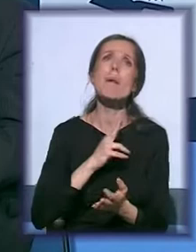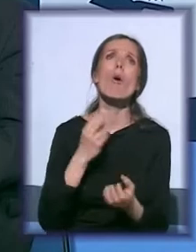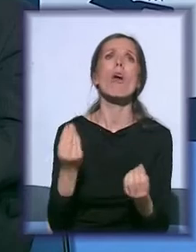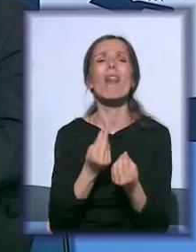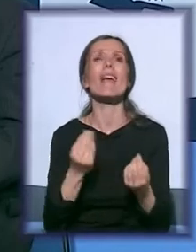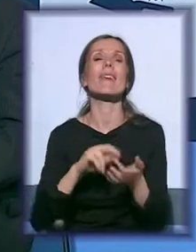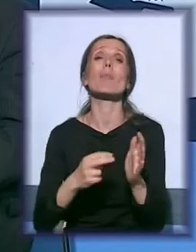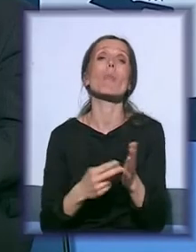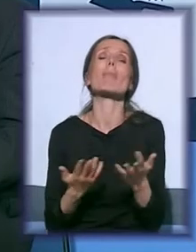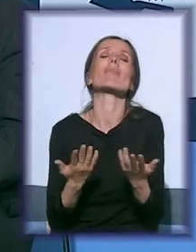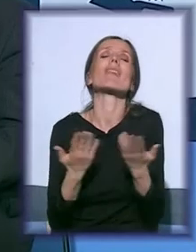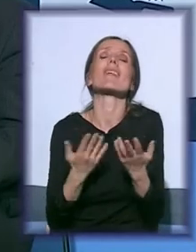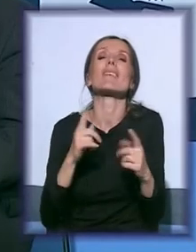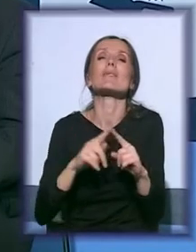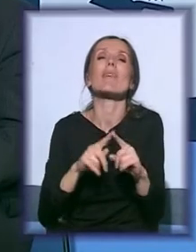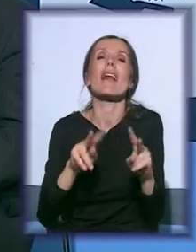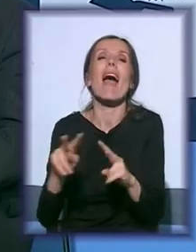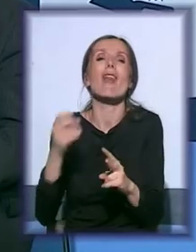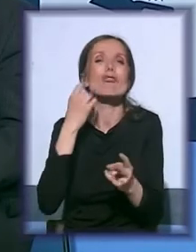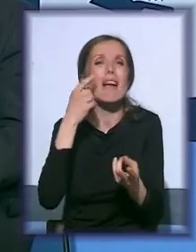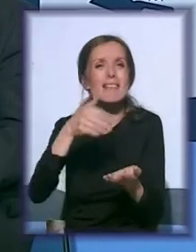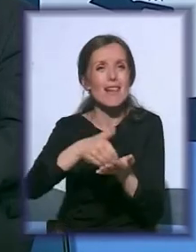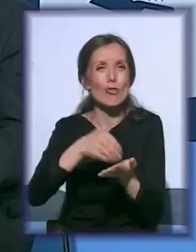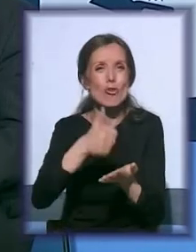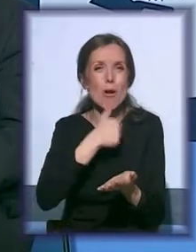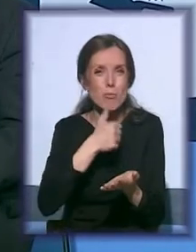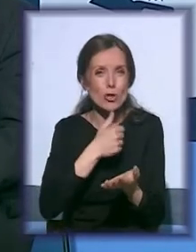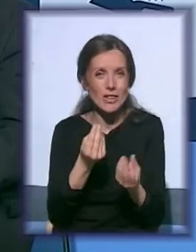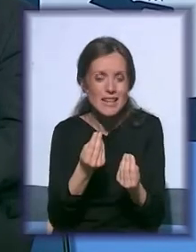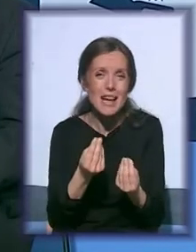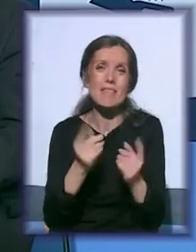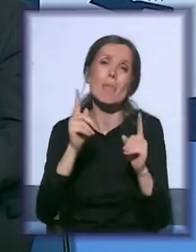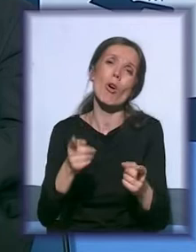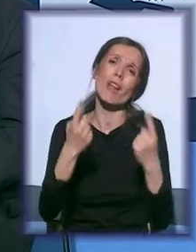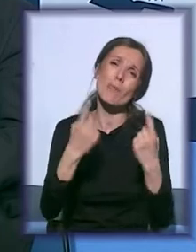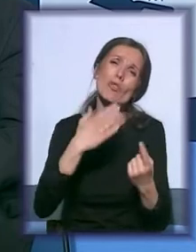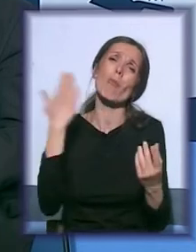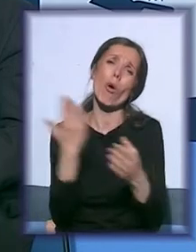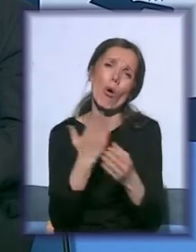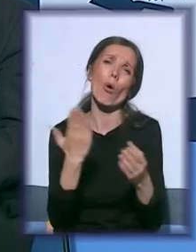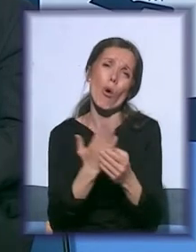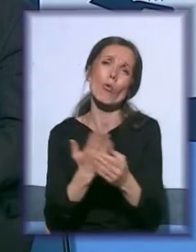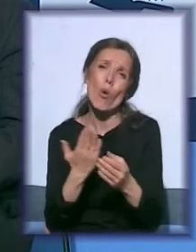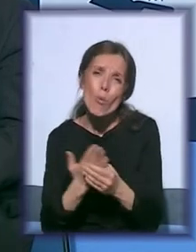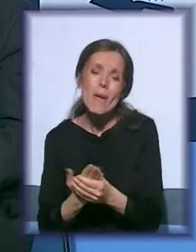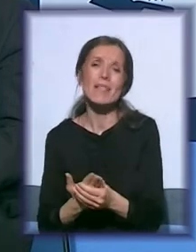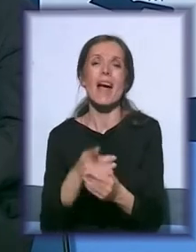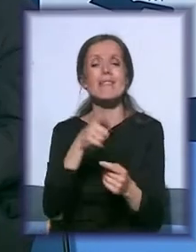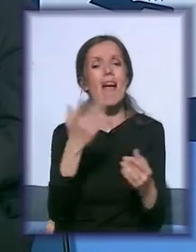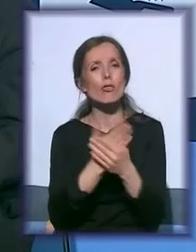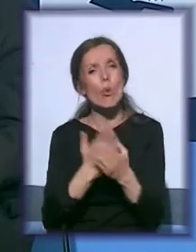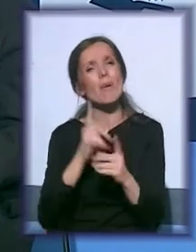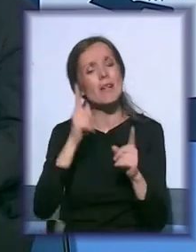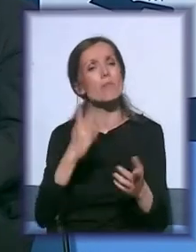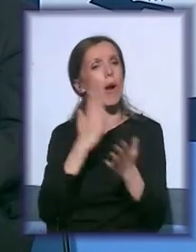nego i o realnost, kada se troše budžetska sredstva, da je potrebno da ima popravičan broj dokumentacije i da dokumentacija mora biti